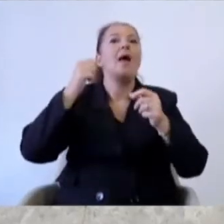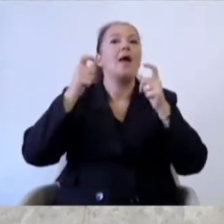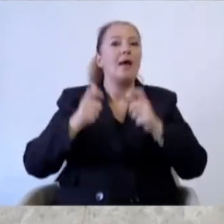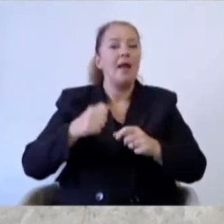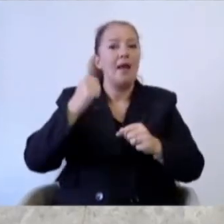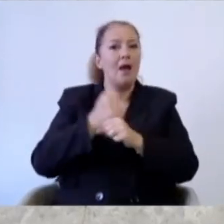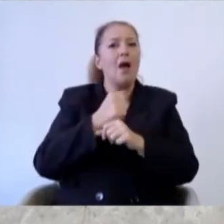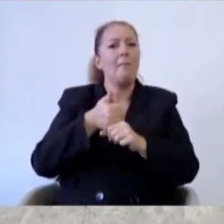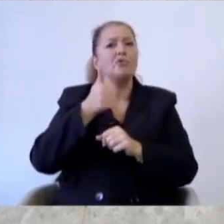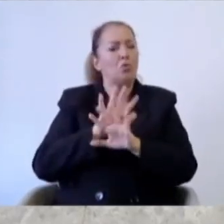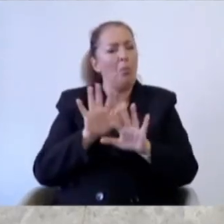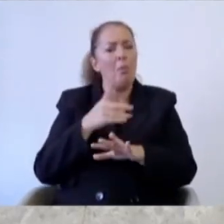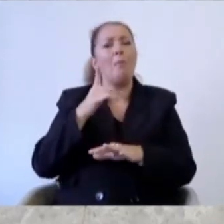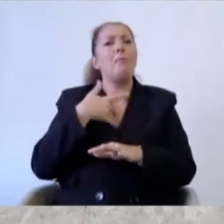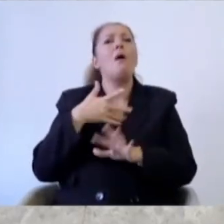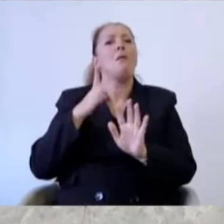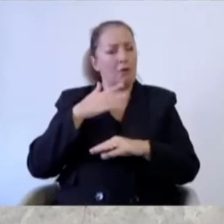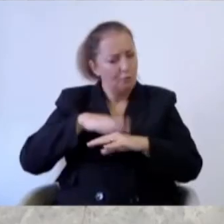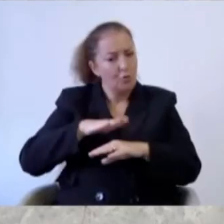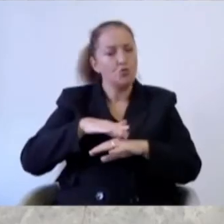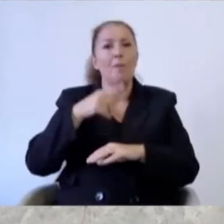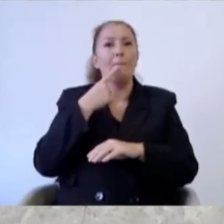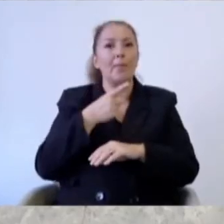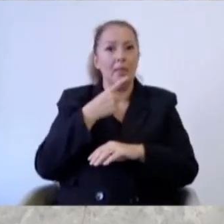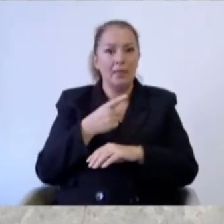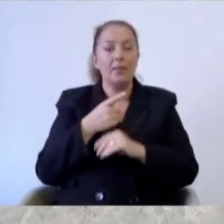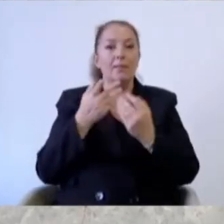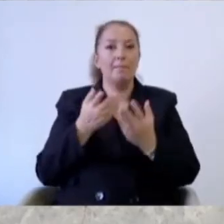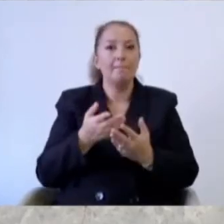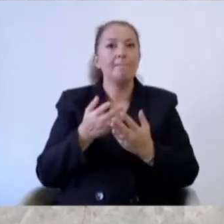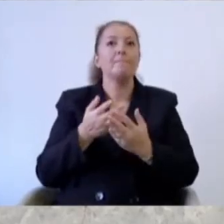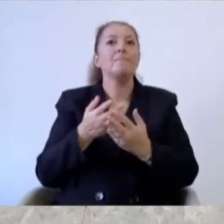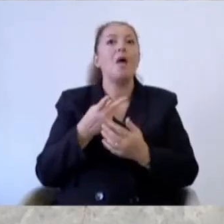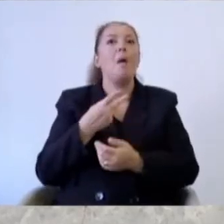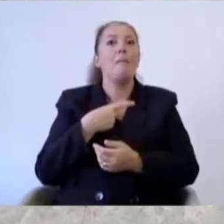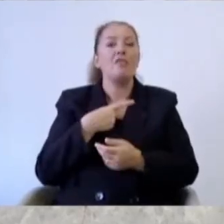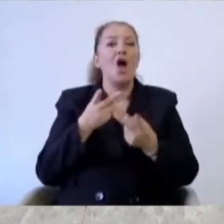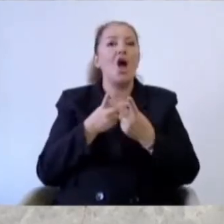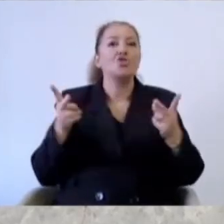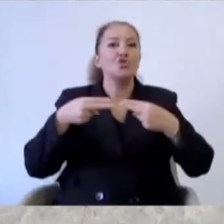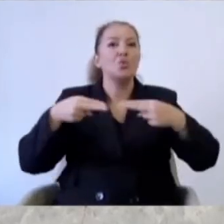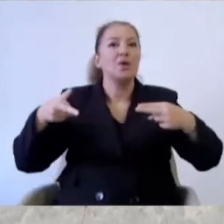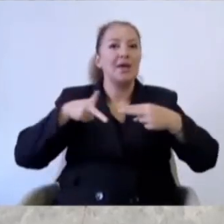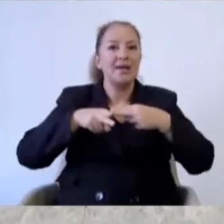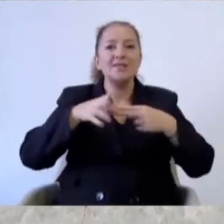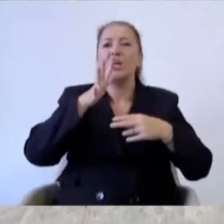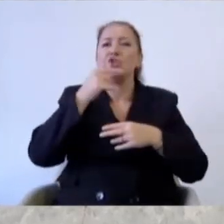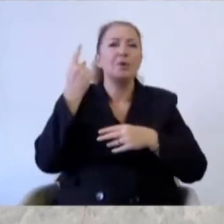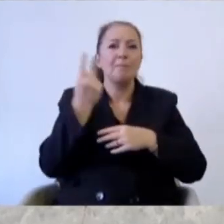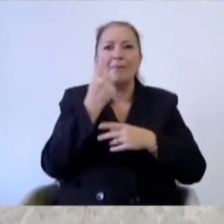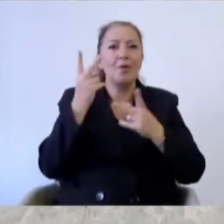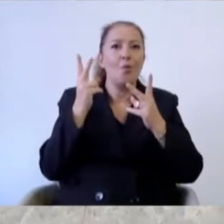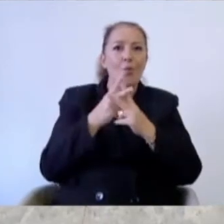başkanım tamam halledeceğiz. Merak etme halledeceğiz. Hatta bana açılışa hiçbir emniyet mensubu